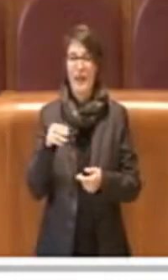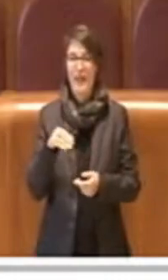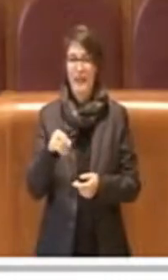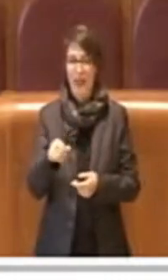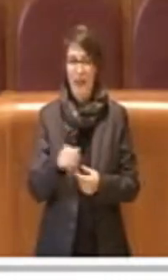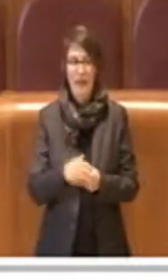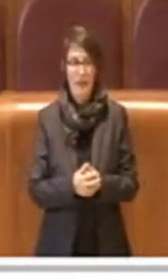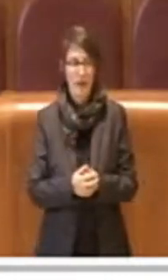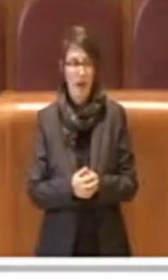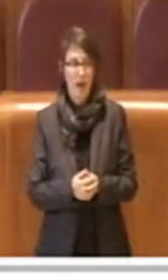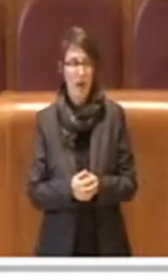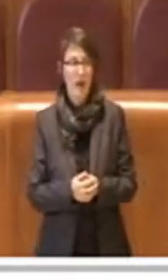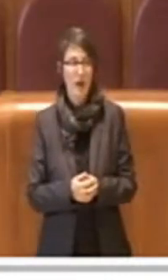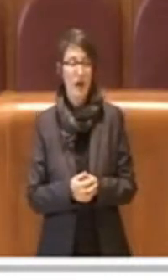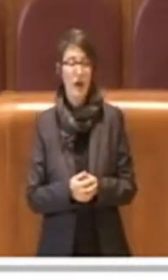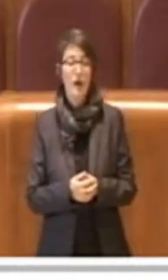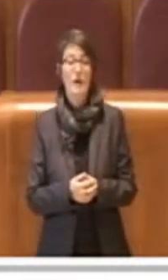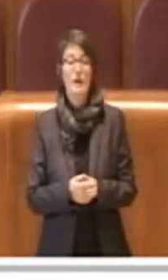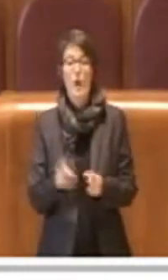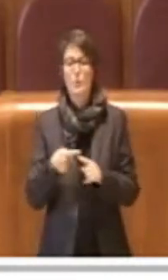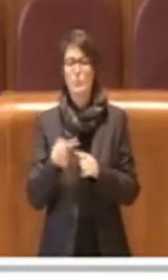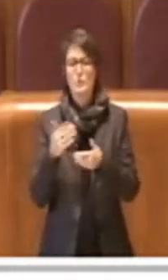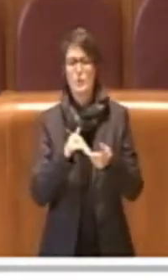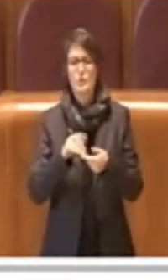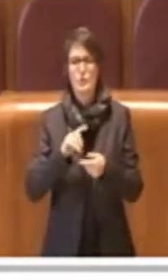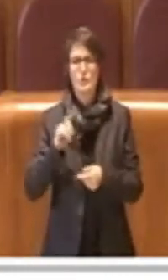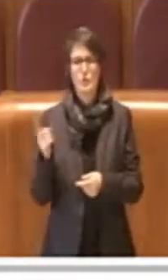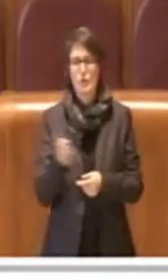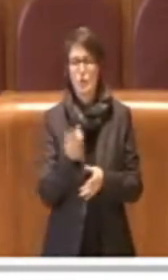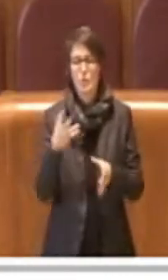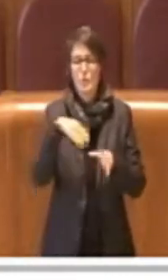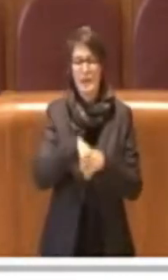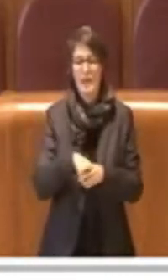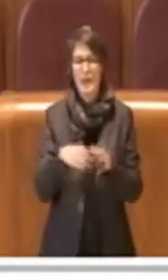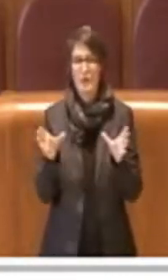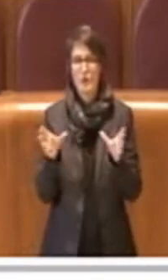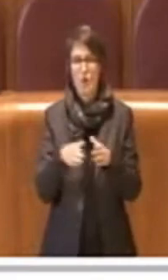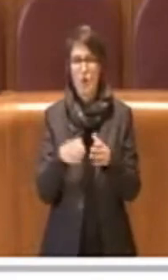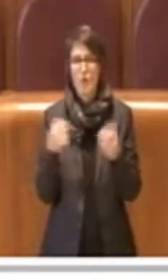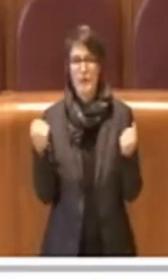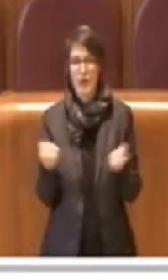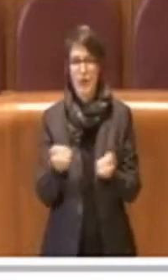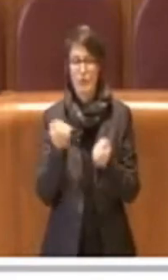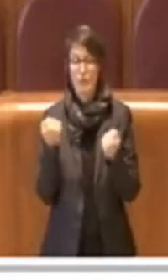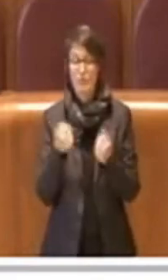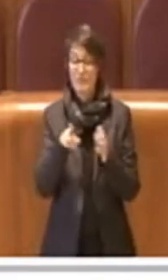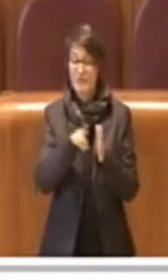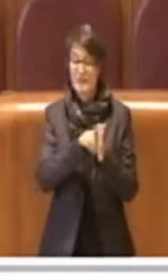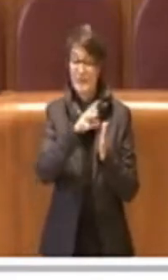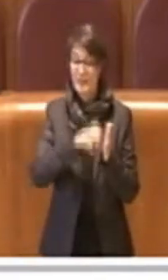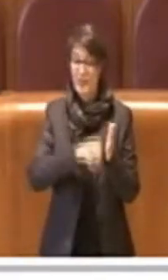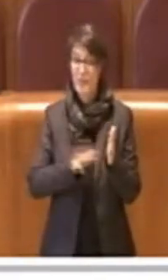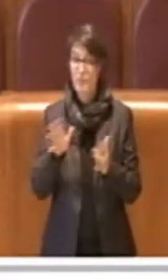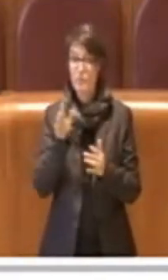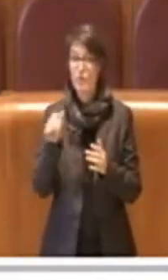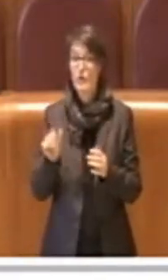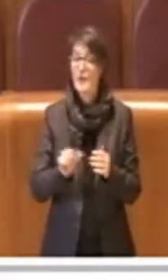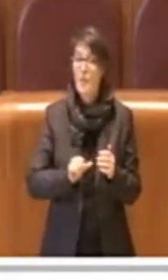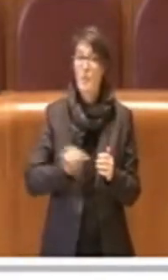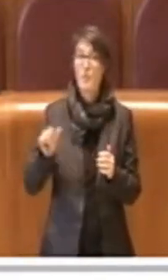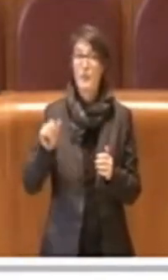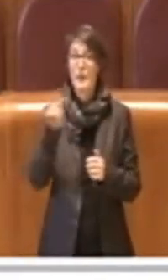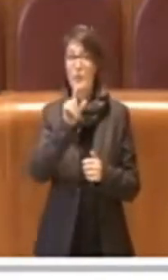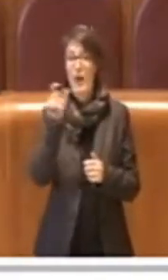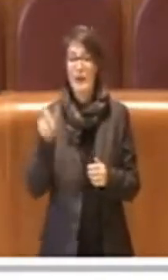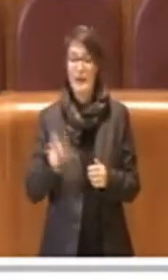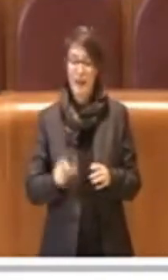costituiscono il Comitato Promotore, una delibera che forse è la prima delibera in Italia che nasce dall'abbasso sul